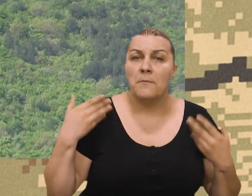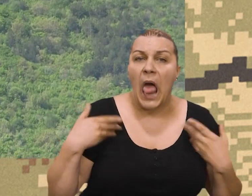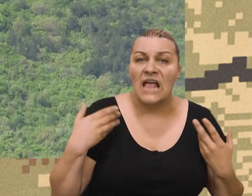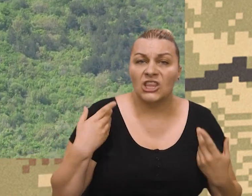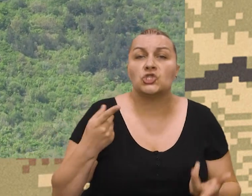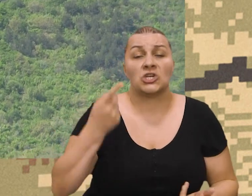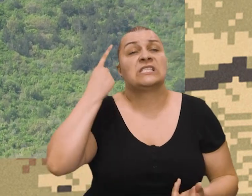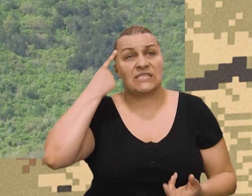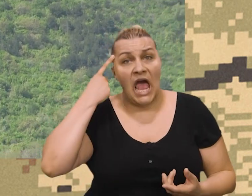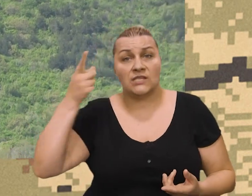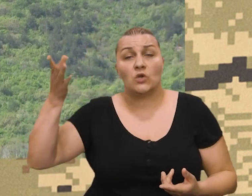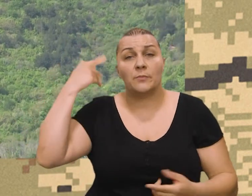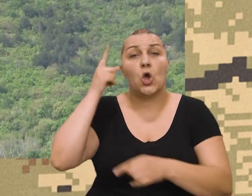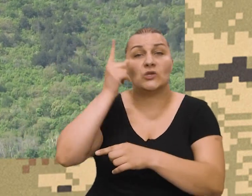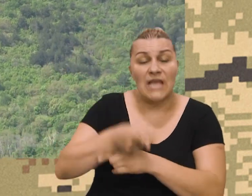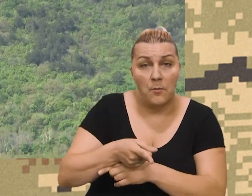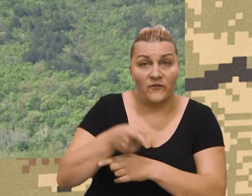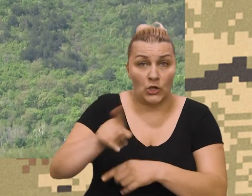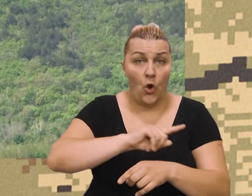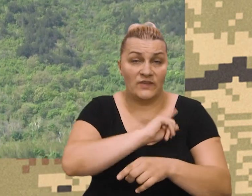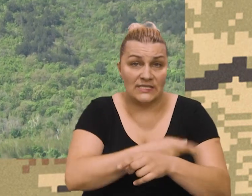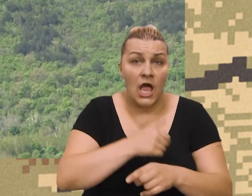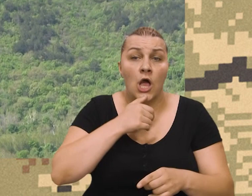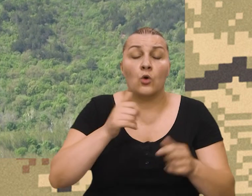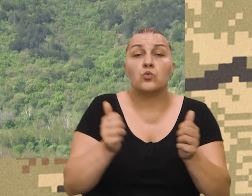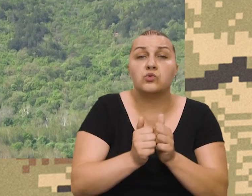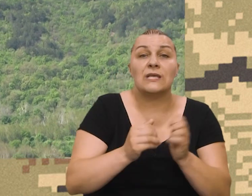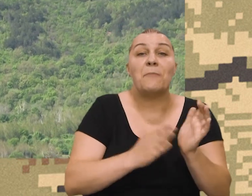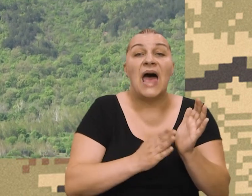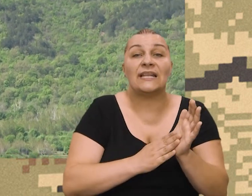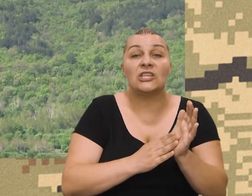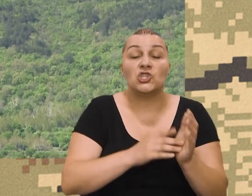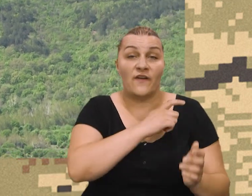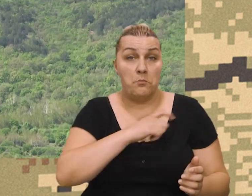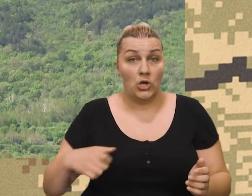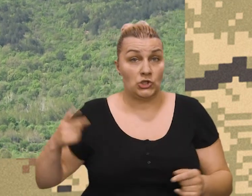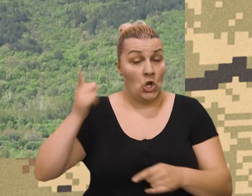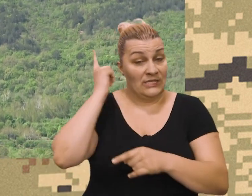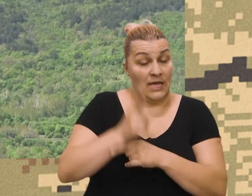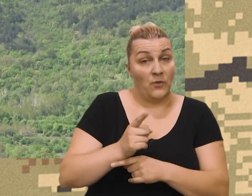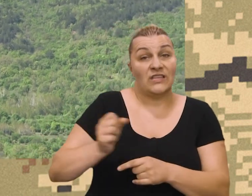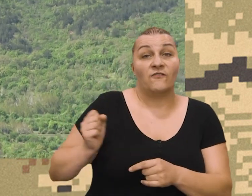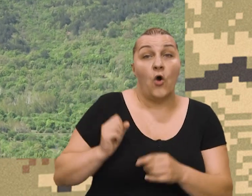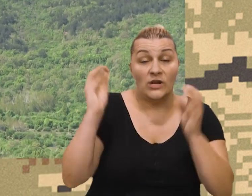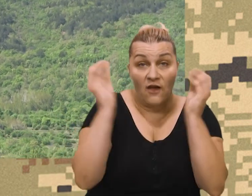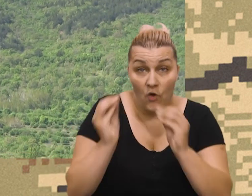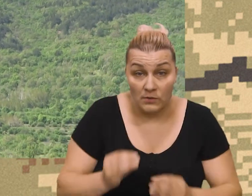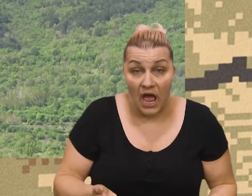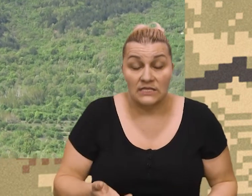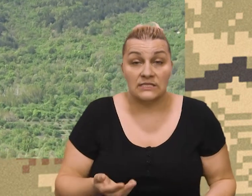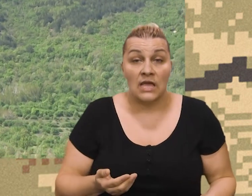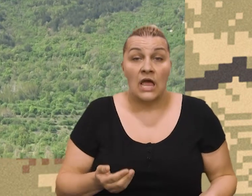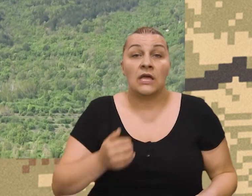Mladić se zna da je bio zapovjednik tih snaga koji je uzmarćao u policiju, koji je zapovjedat vojnom formacijom,